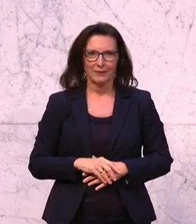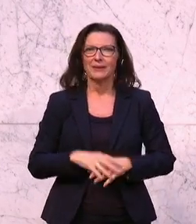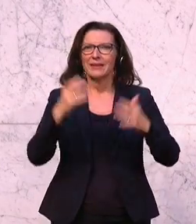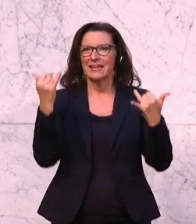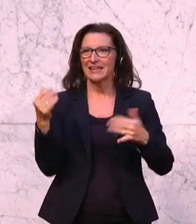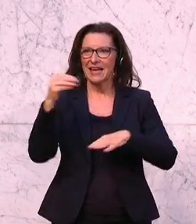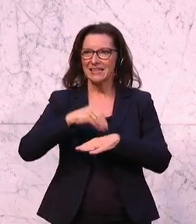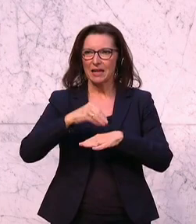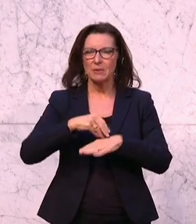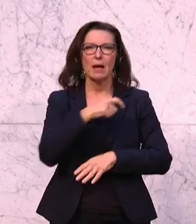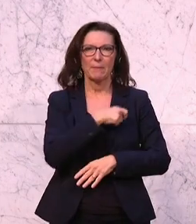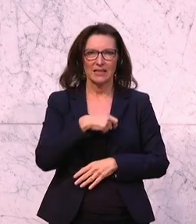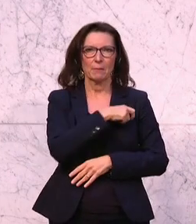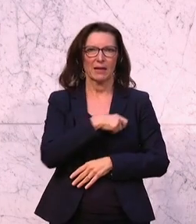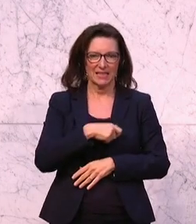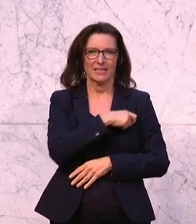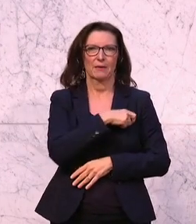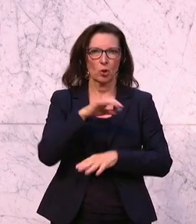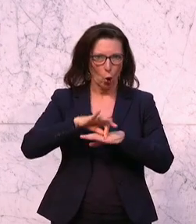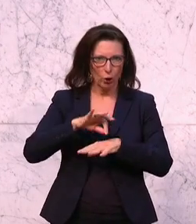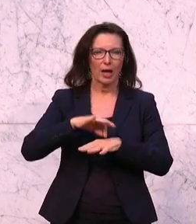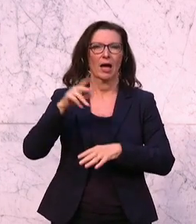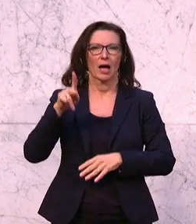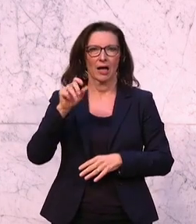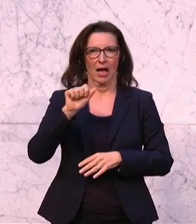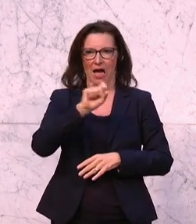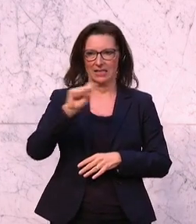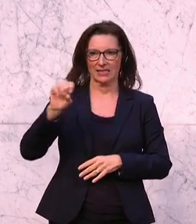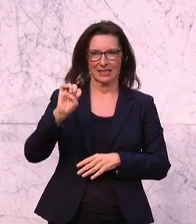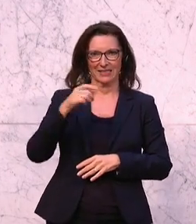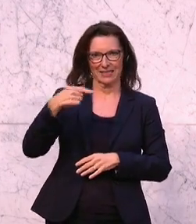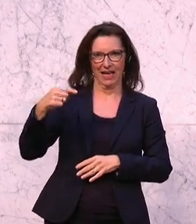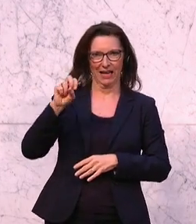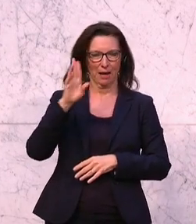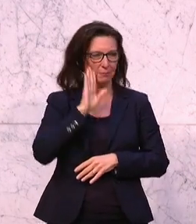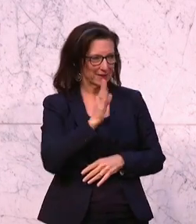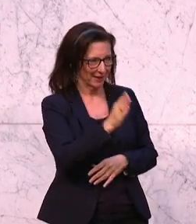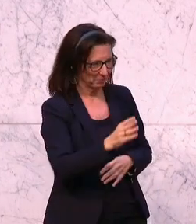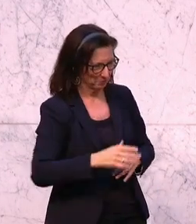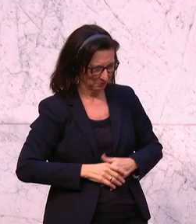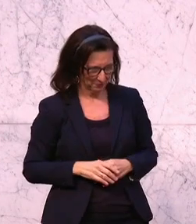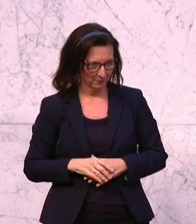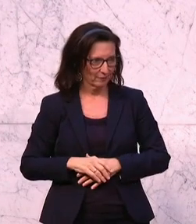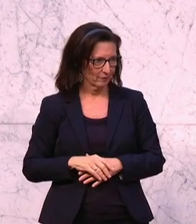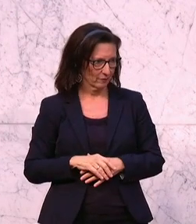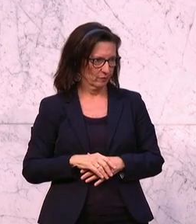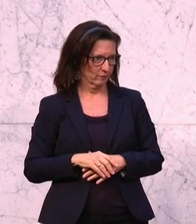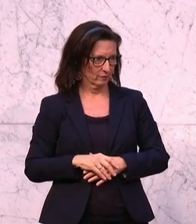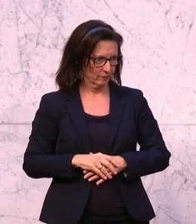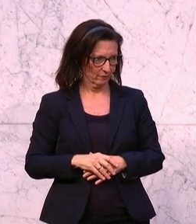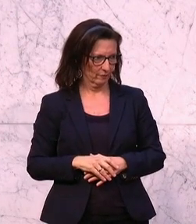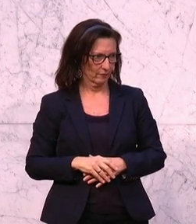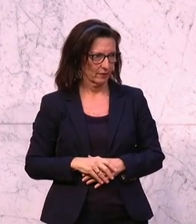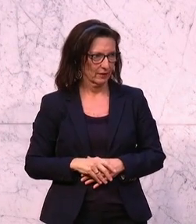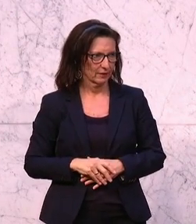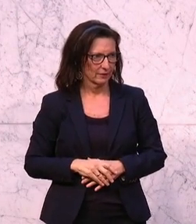Die ÖVPC, die Zukunft positiv, sagt Peter Haubner, Wirtschaftssprecher seiner Partei. Der Zugang sollte sein, gemeinsam für die Wirtschaft und für